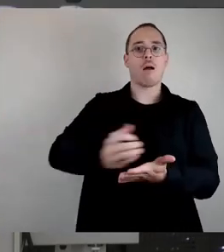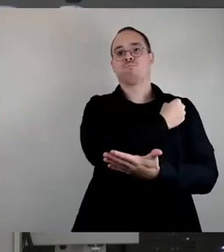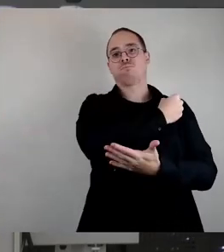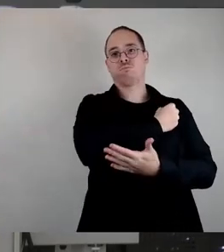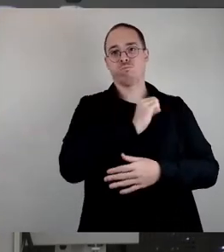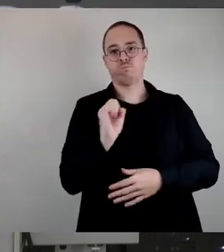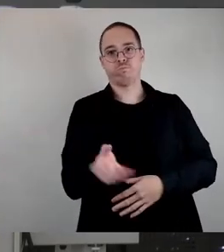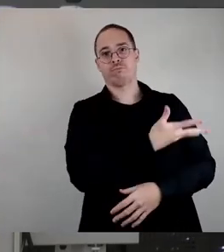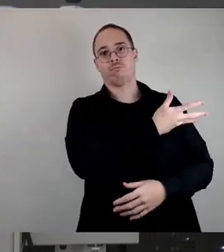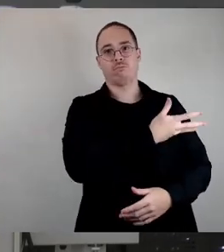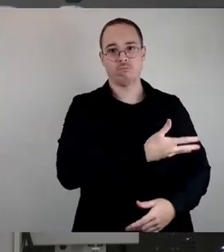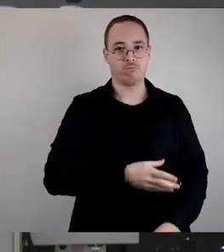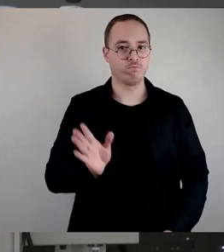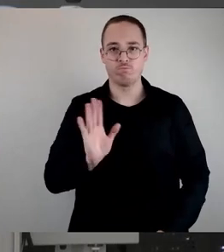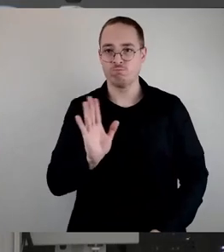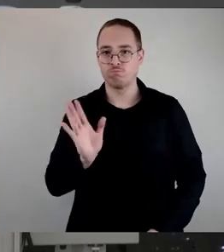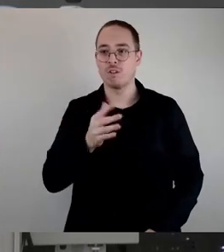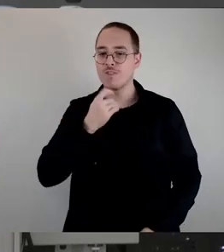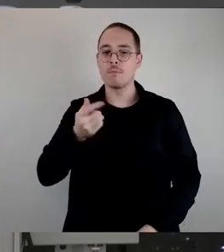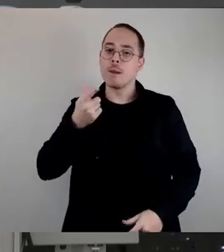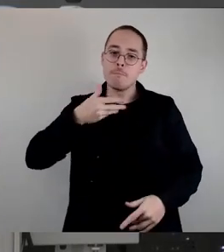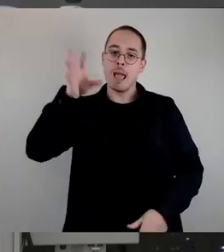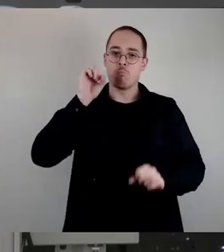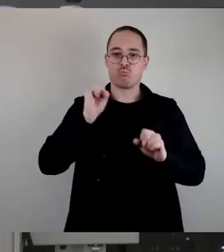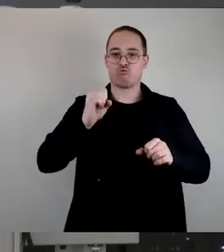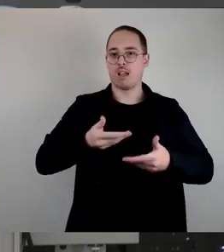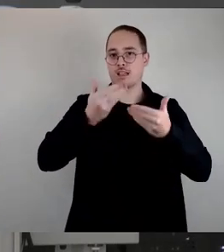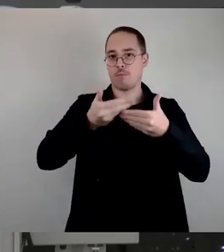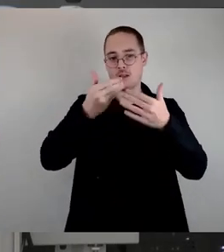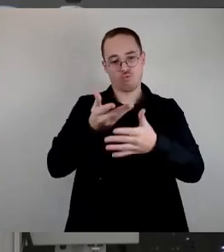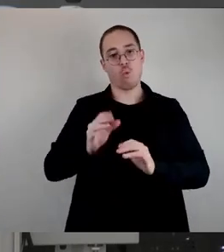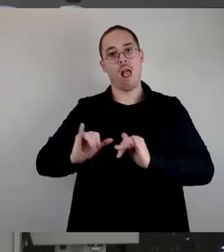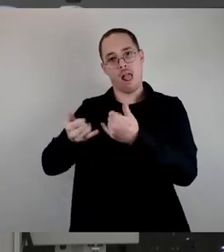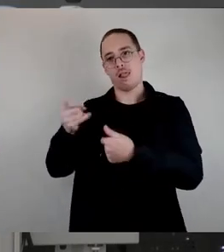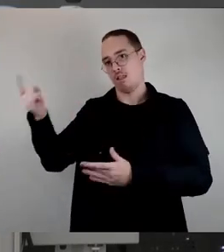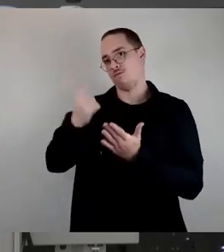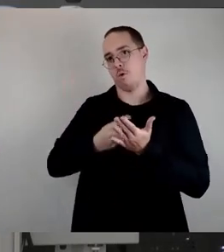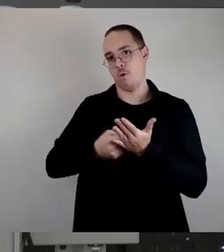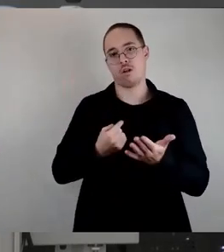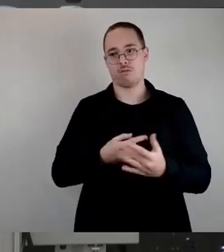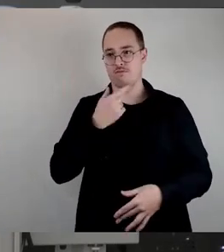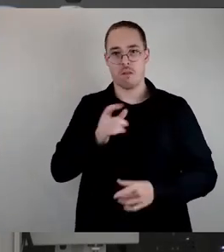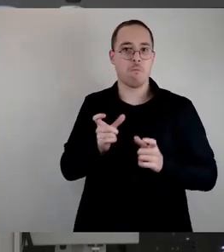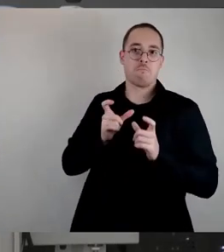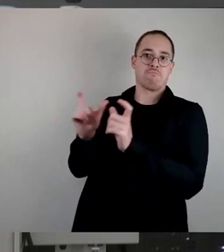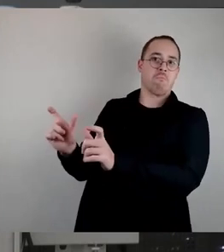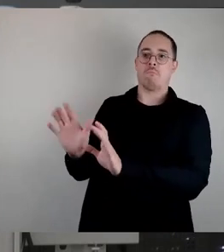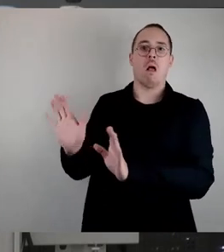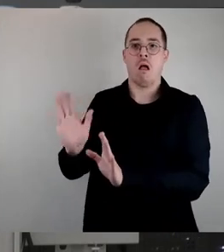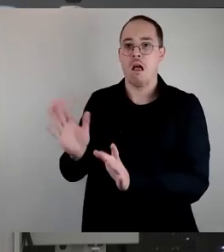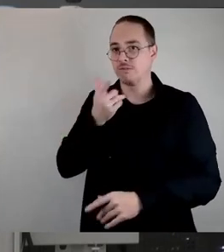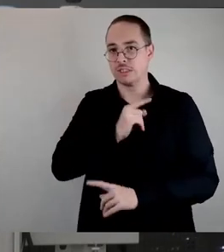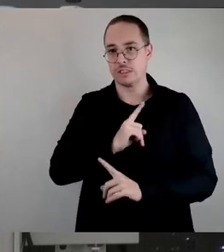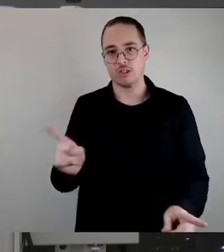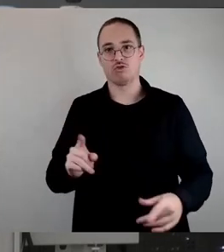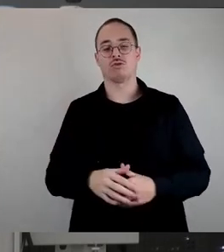Das wird von Eltern gefordert. Und wir glauben, dem können wir uns wirklich nicht entgegenstellen. Die Linke ist für mehr Gemeinschaftsschulen zumindest